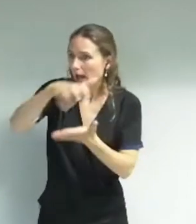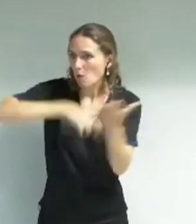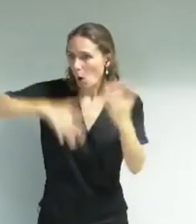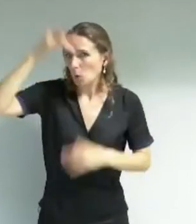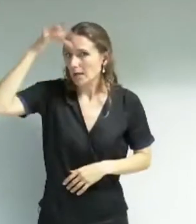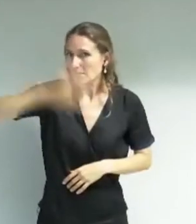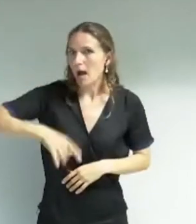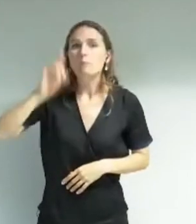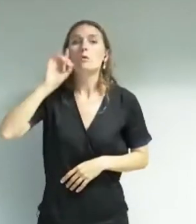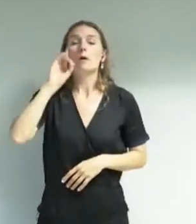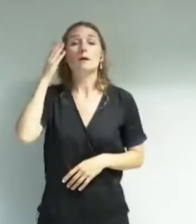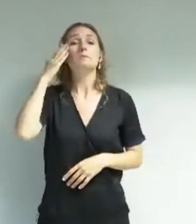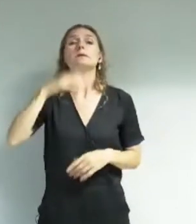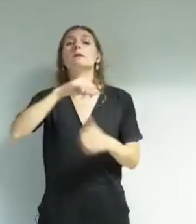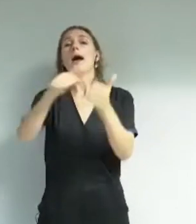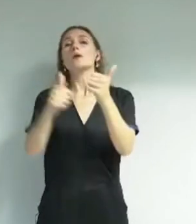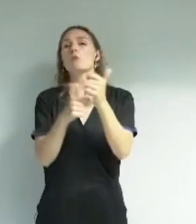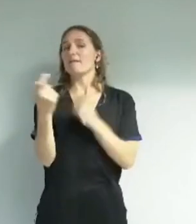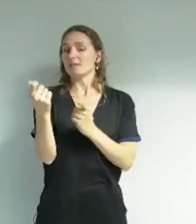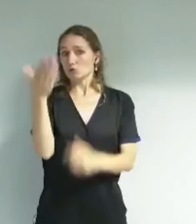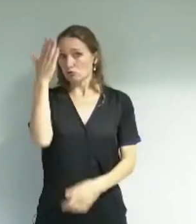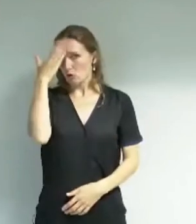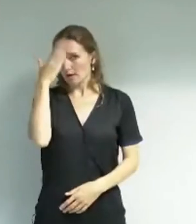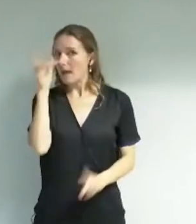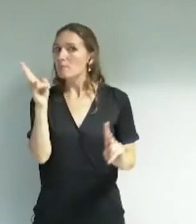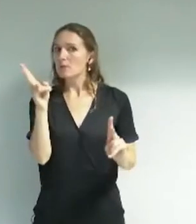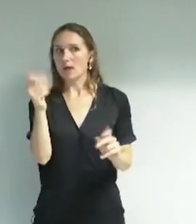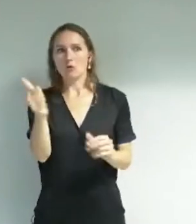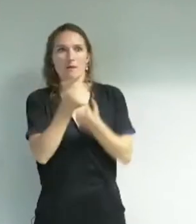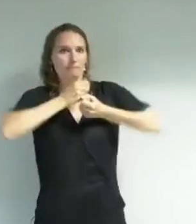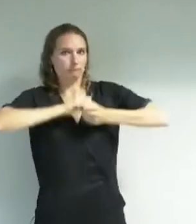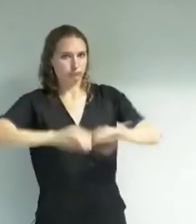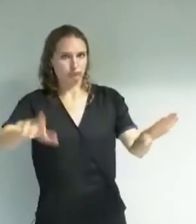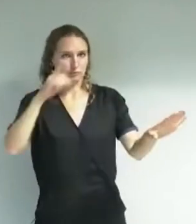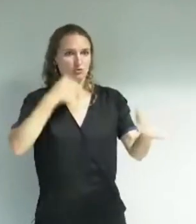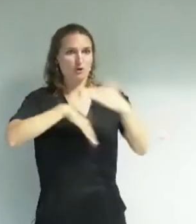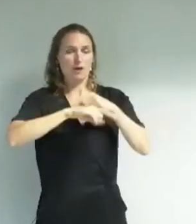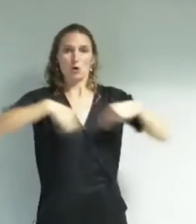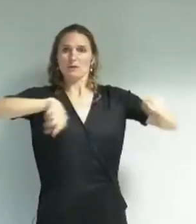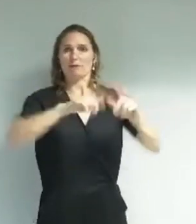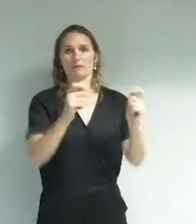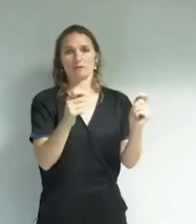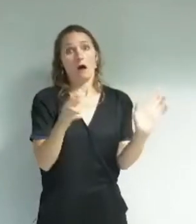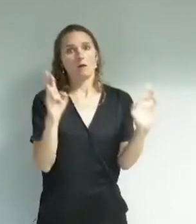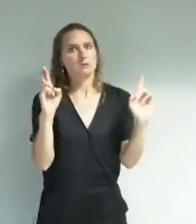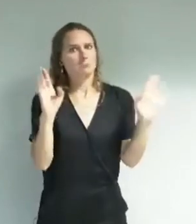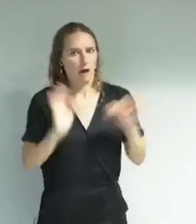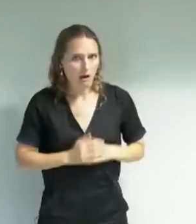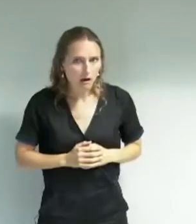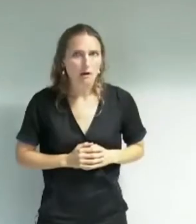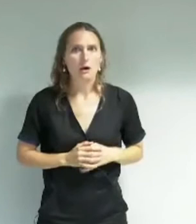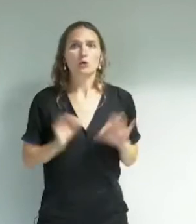en vérité que s'il adjoint aux finances l'avait connu il l'aurait communiqué à la commission des finances enfin j'espère et donc j'adresse